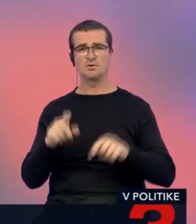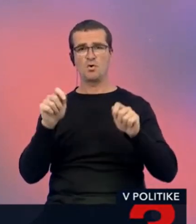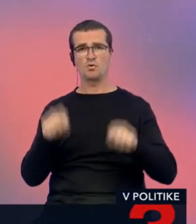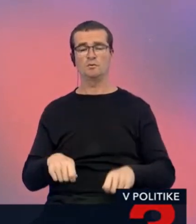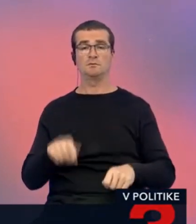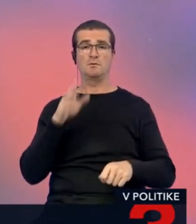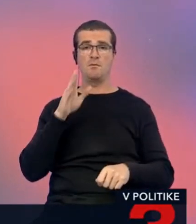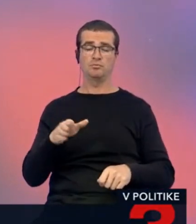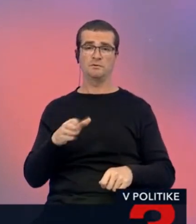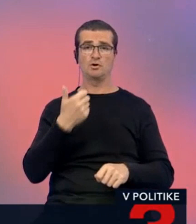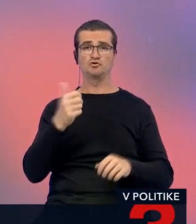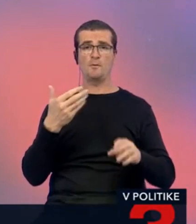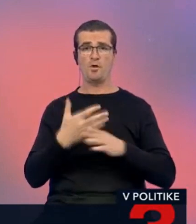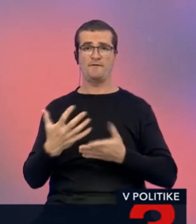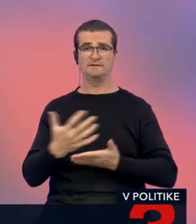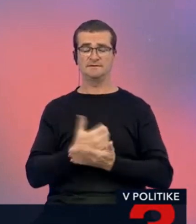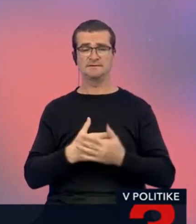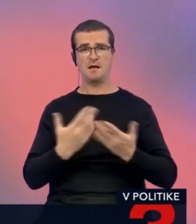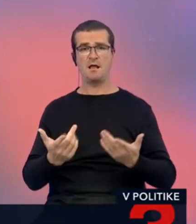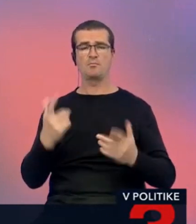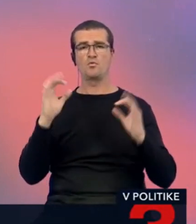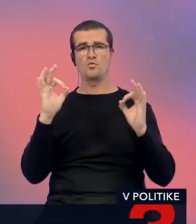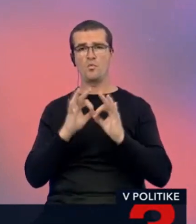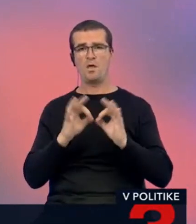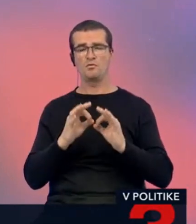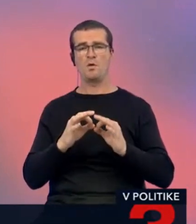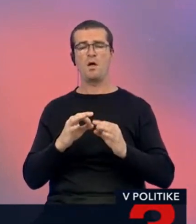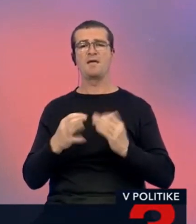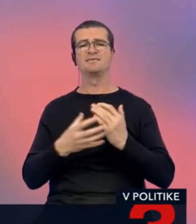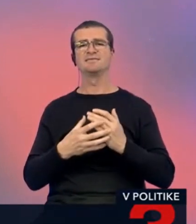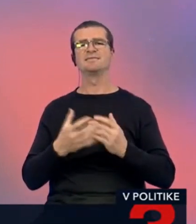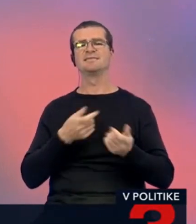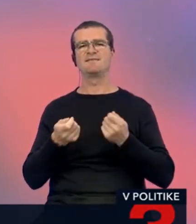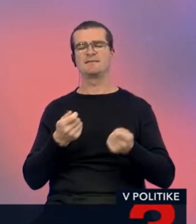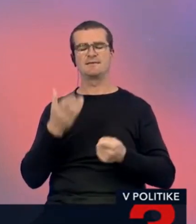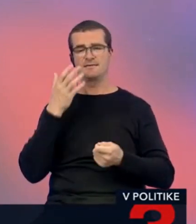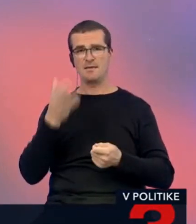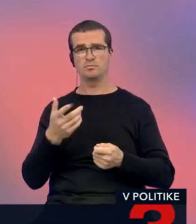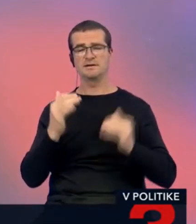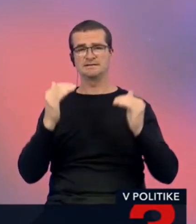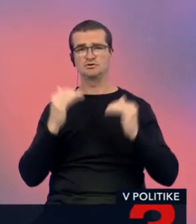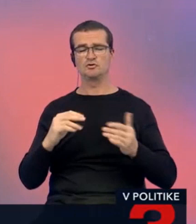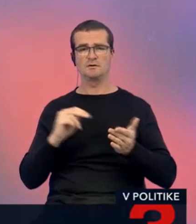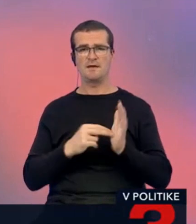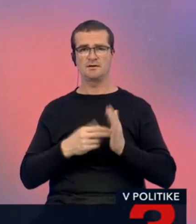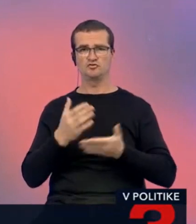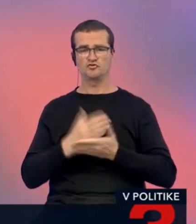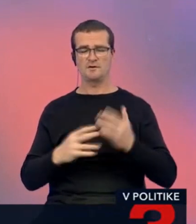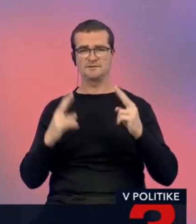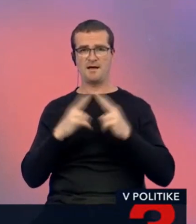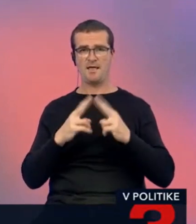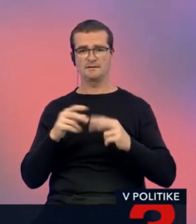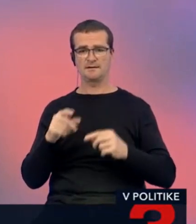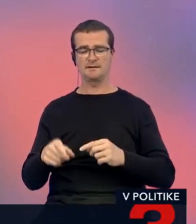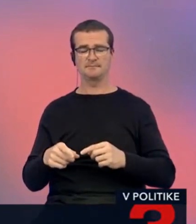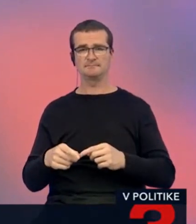rozhodnúť. Či bude generovať 100 miliónový zisk, alebo bude na nulé neodvedieť dividendy, ale zase môžete znižiť tú technickú časť elektry.